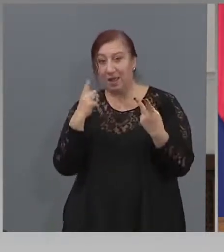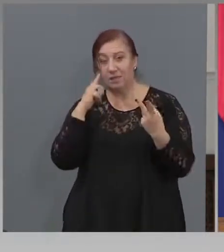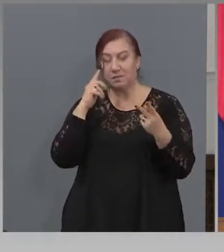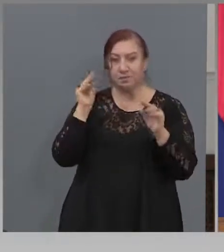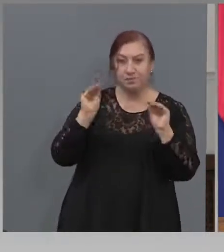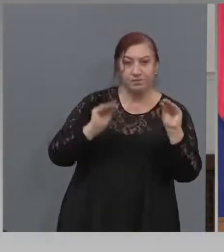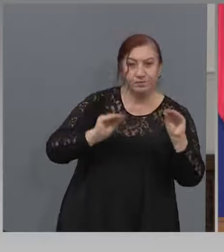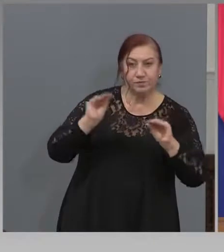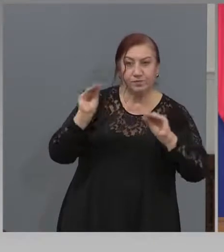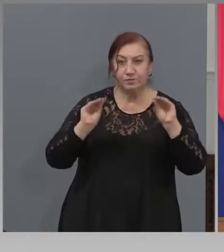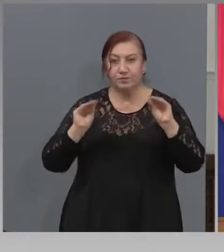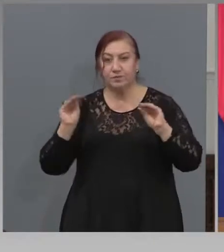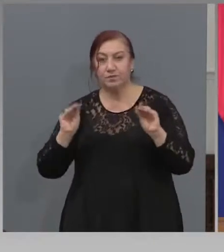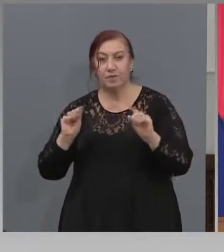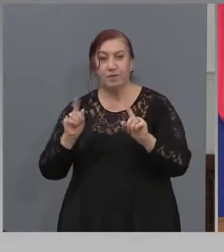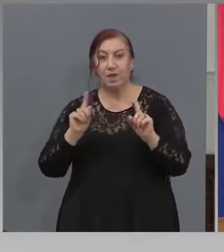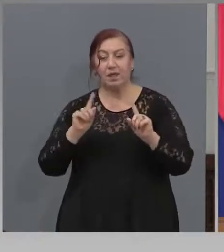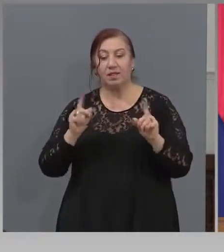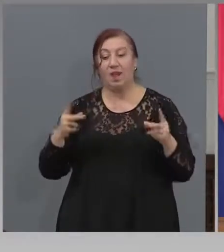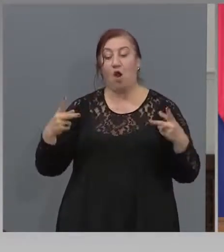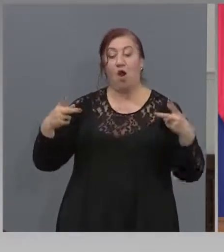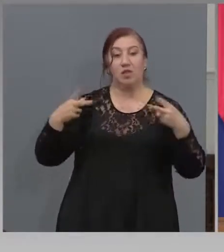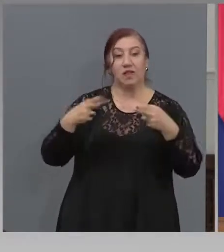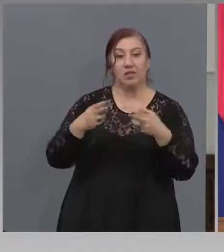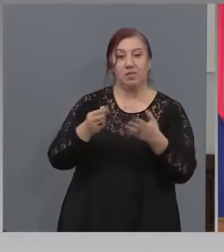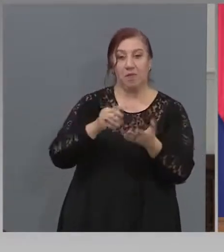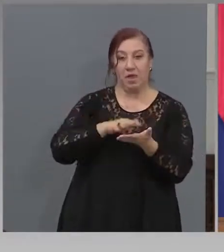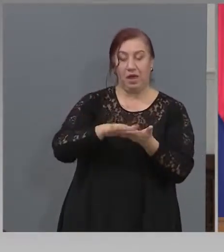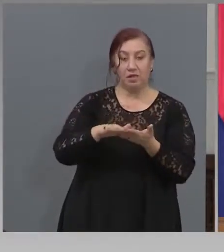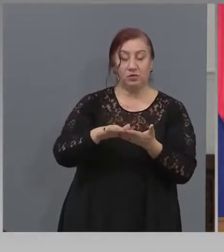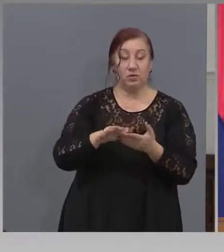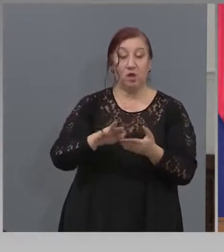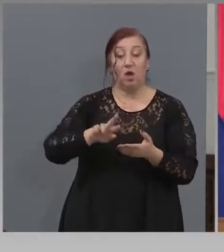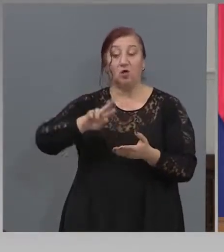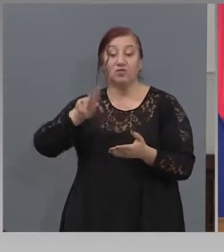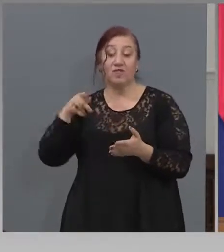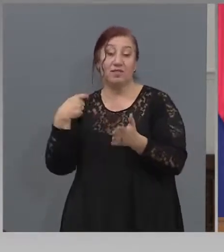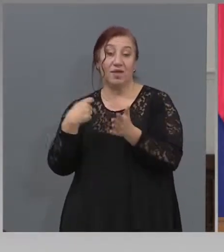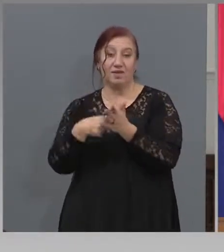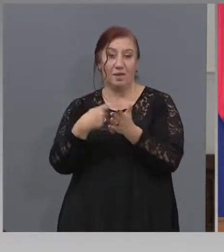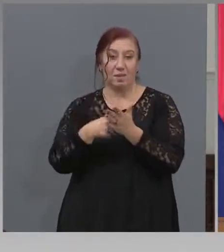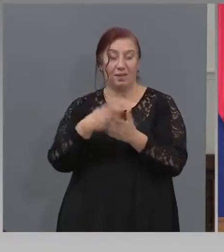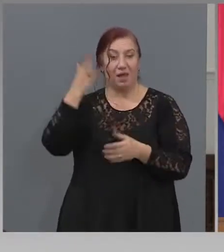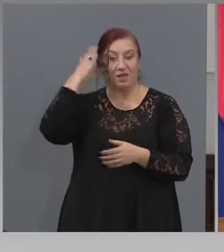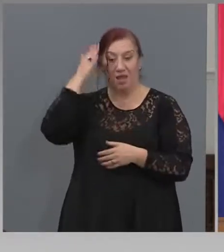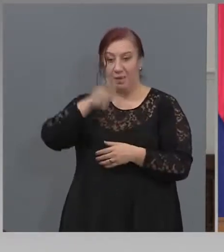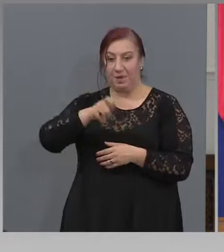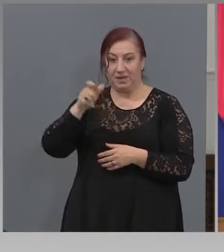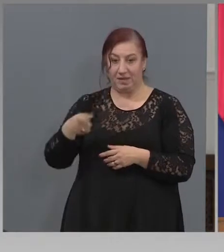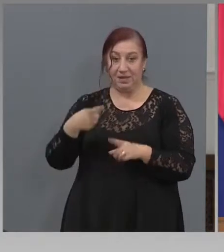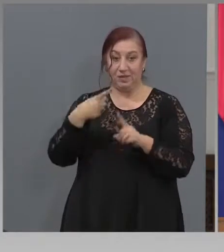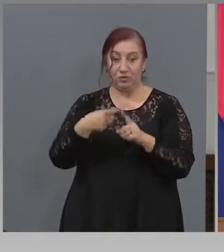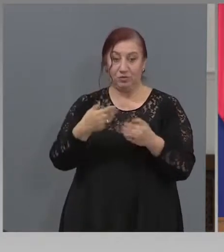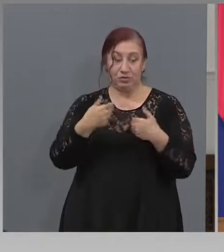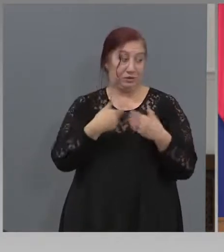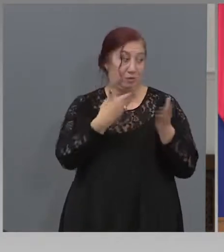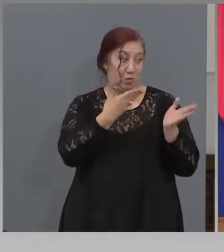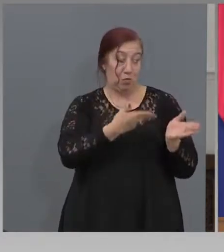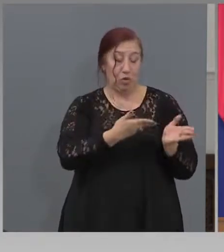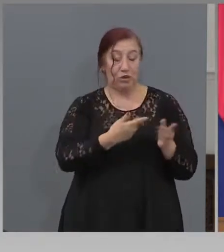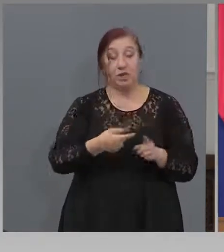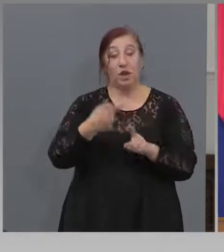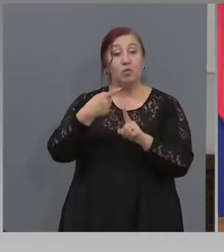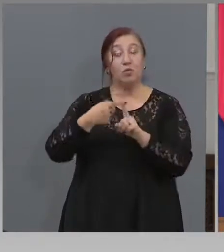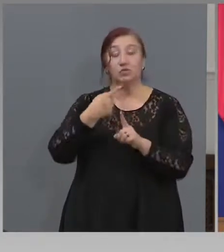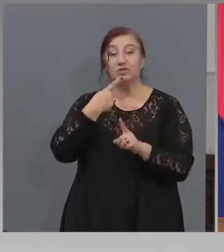разход. ние не сме, освен заплатите на министрите, моите, и на политическите